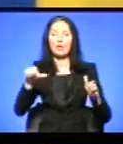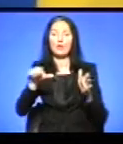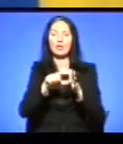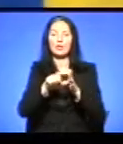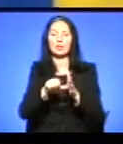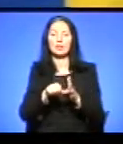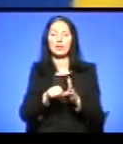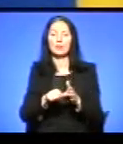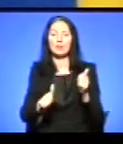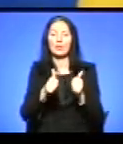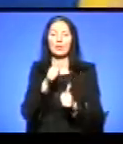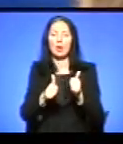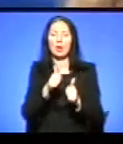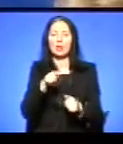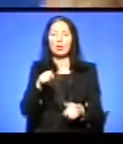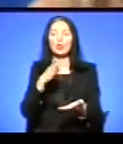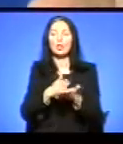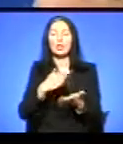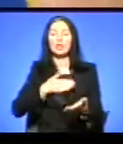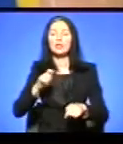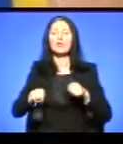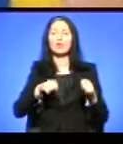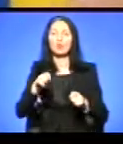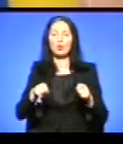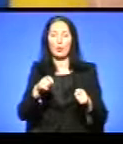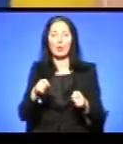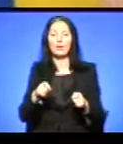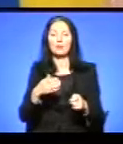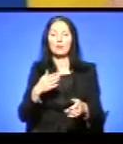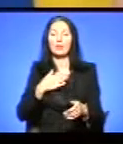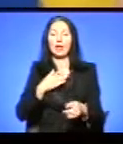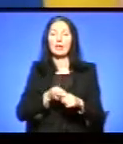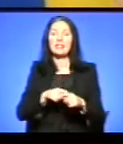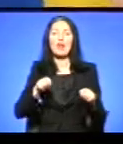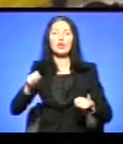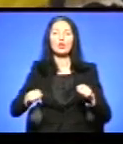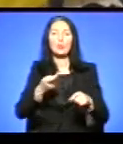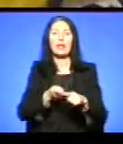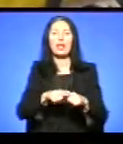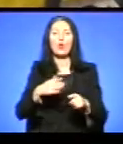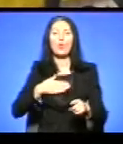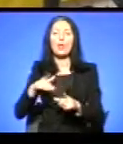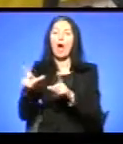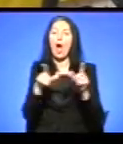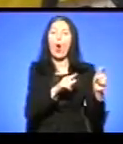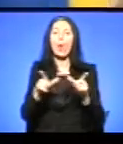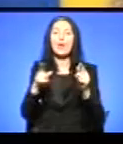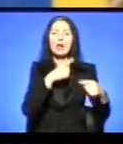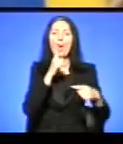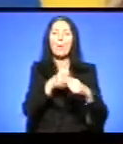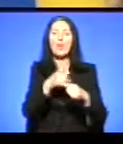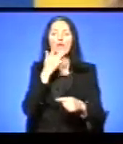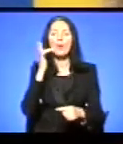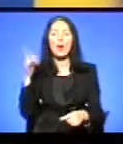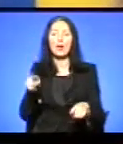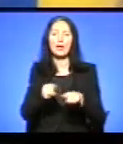велосипеди, є Делфаст, на якому я проїхала пів Америки та Канади. Це